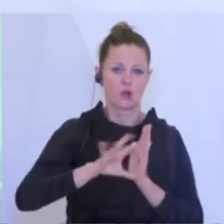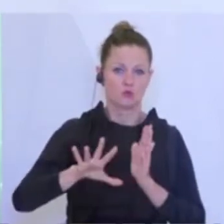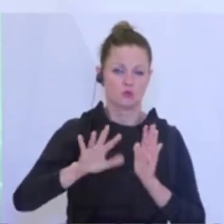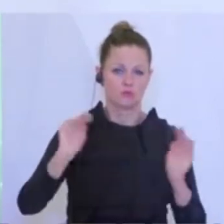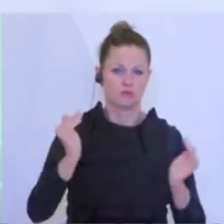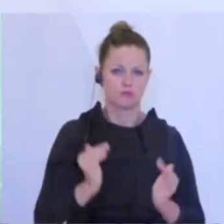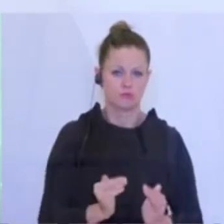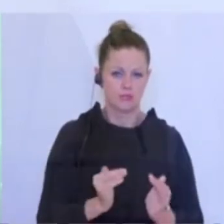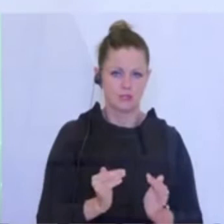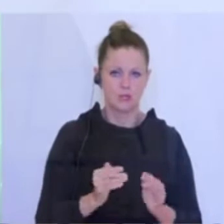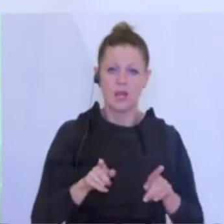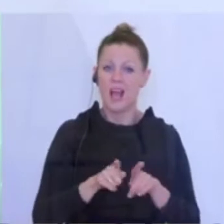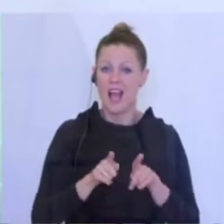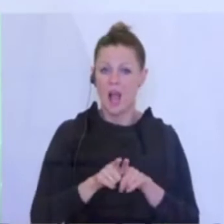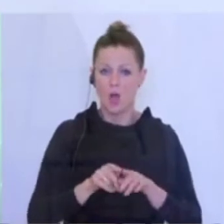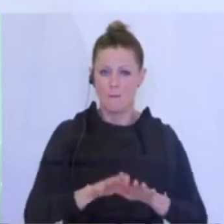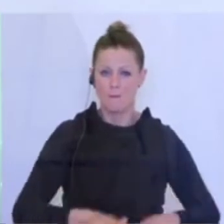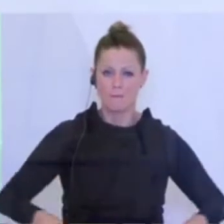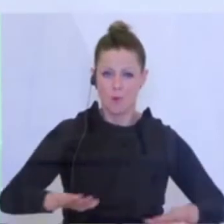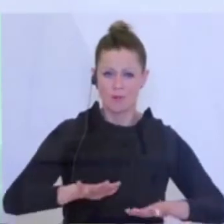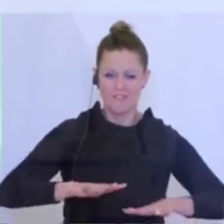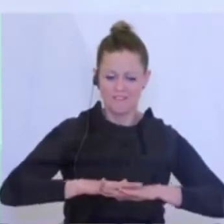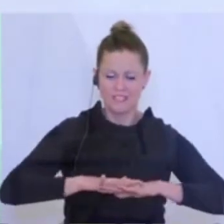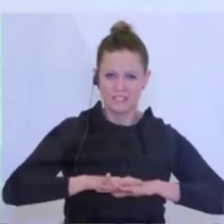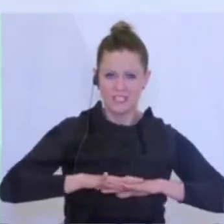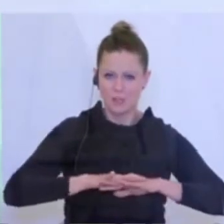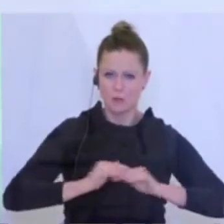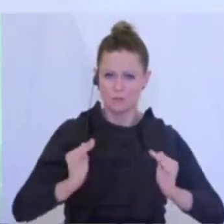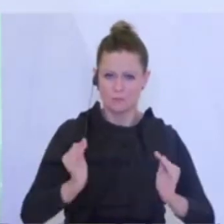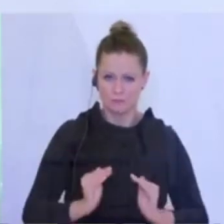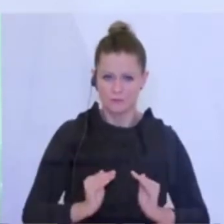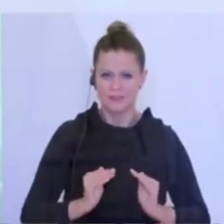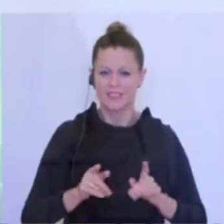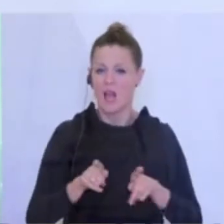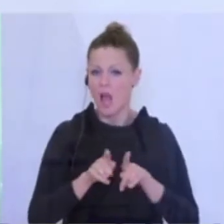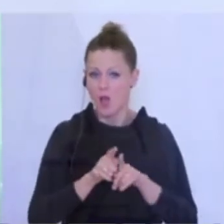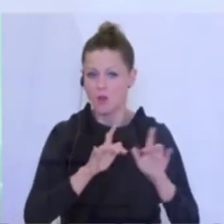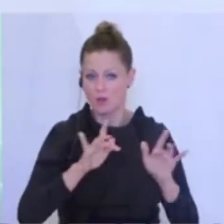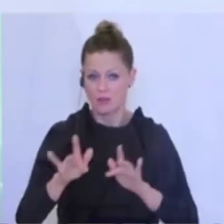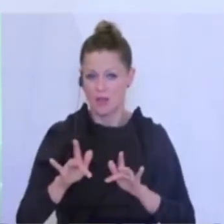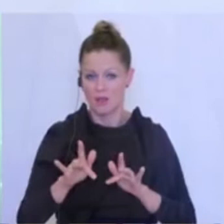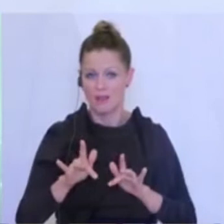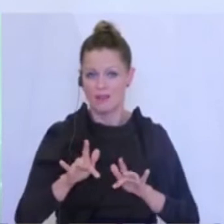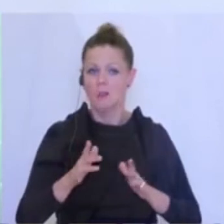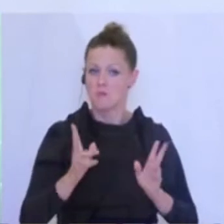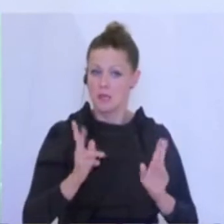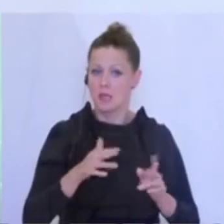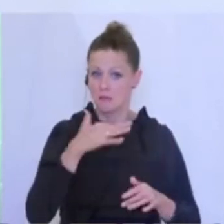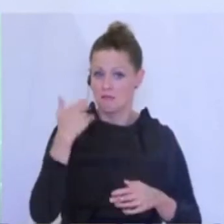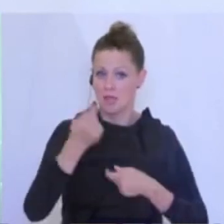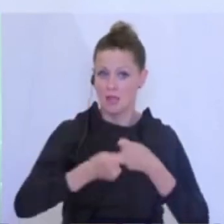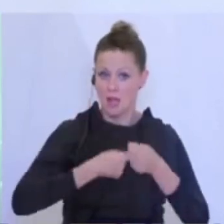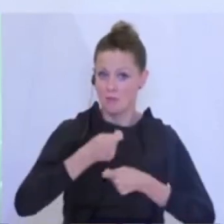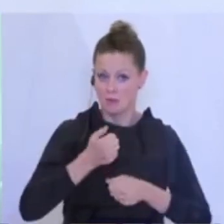reduzierte Bodenversiegelung für das, was dort gemacht wird, da kann man ja drumherum einiges machen.